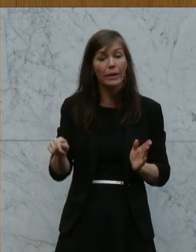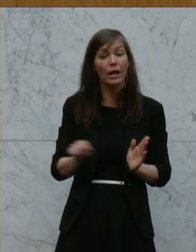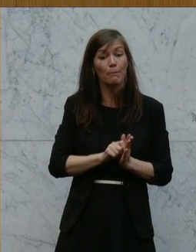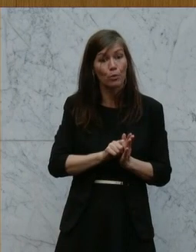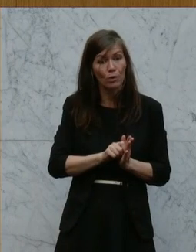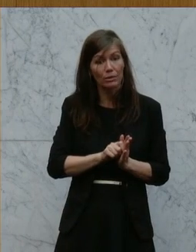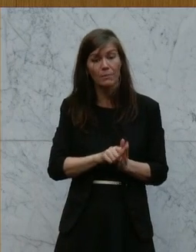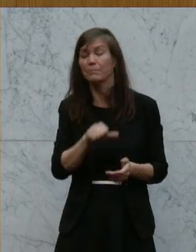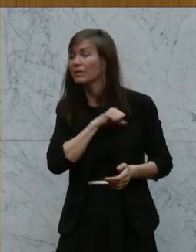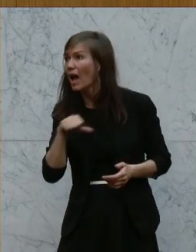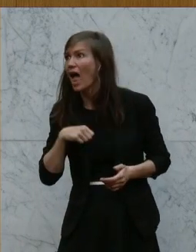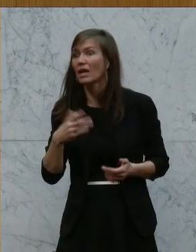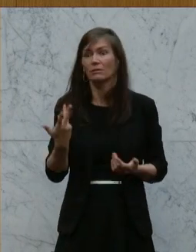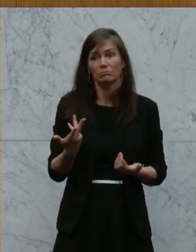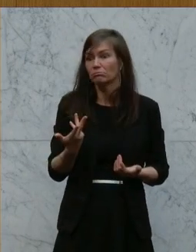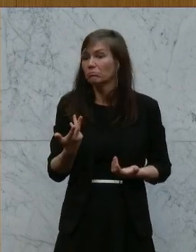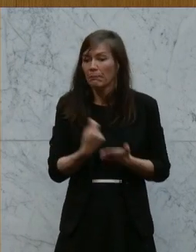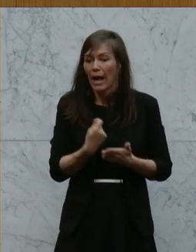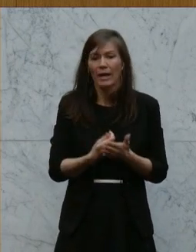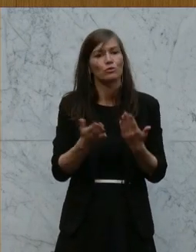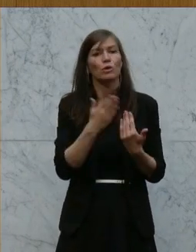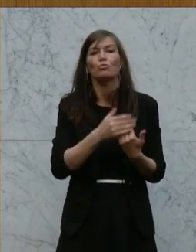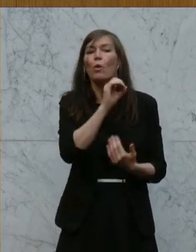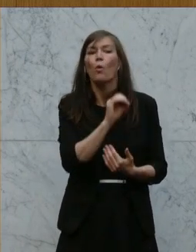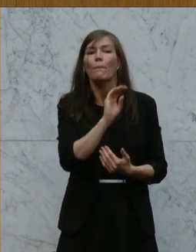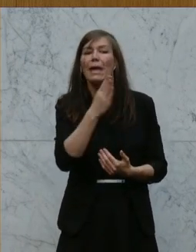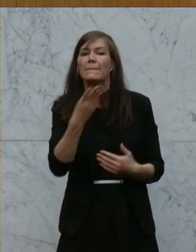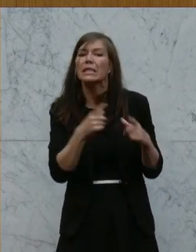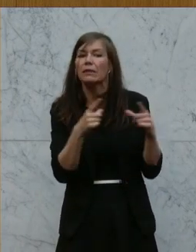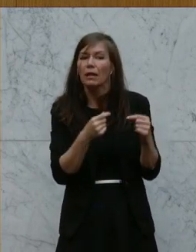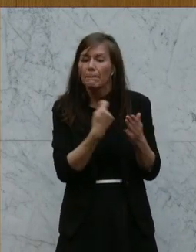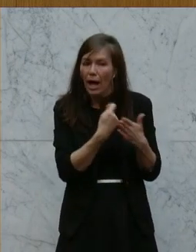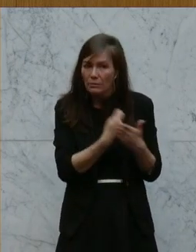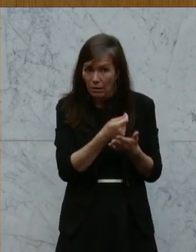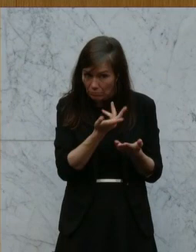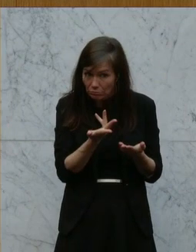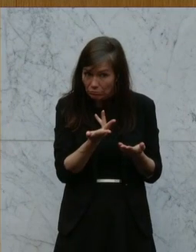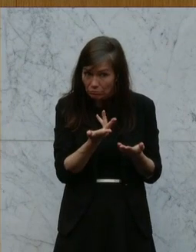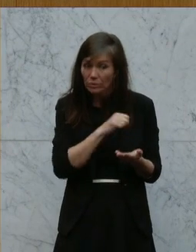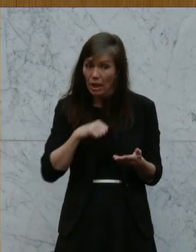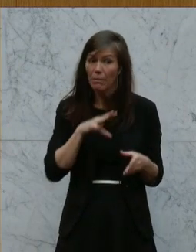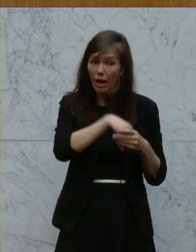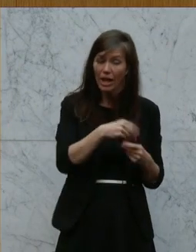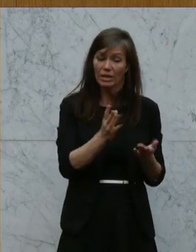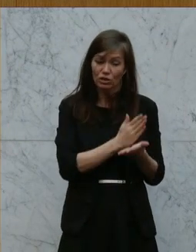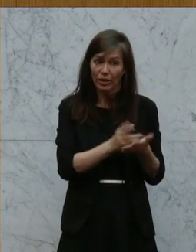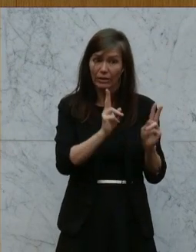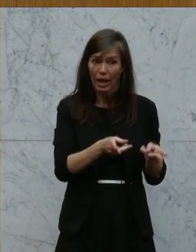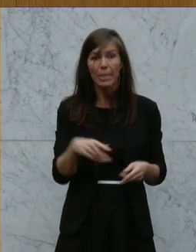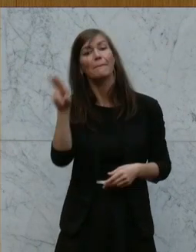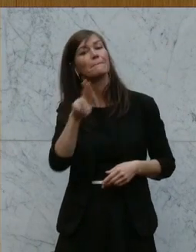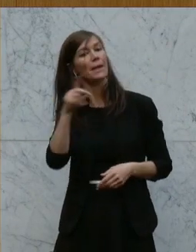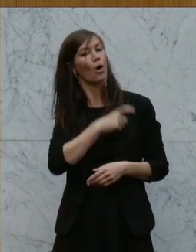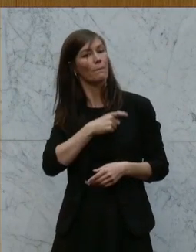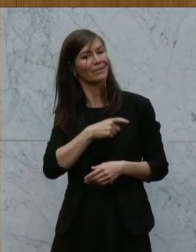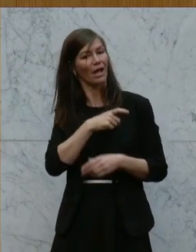eigenen Preisen, wie zum Beispiel den ÖBB-Ticketpreisen. Und da sind ja auch die blauen jetzt in drei Landesregierungen. Natürlich auch